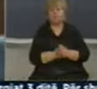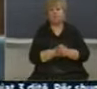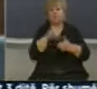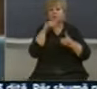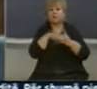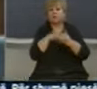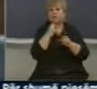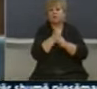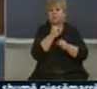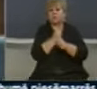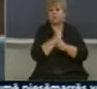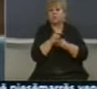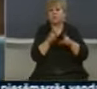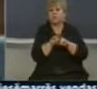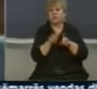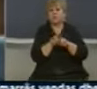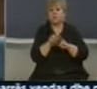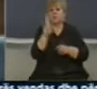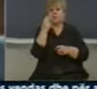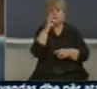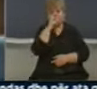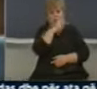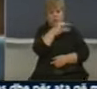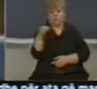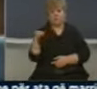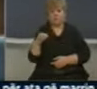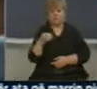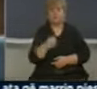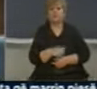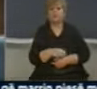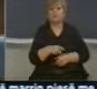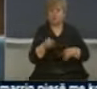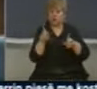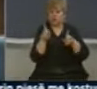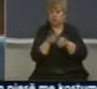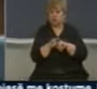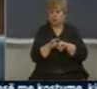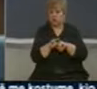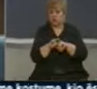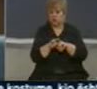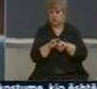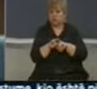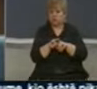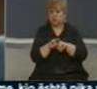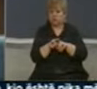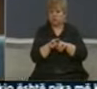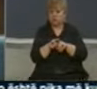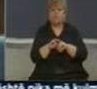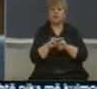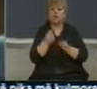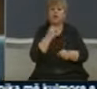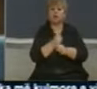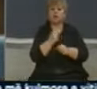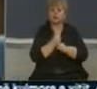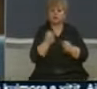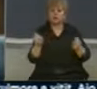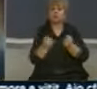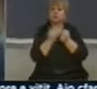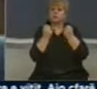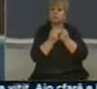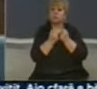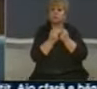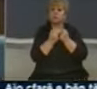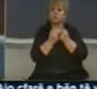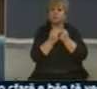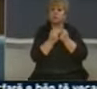Me këtë rast, po ashtuftoj e edhe komunat që ta bëjnë një punë proaktive, kuptimin asaj që të bënë